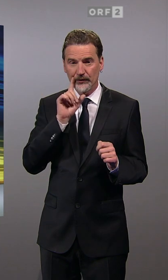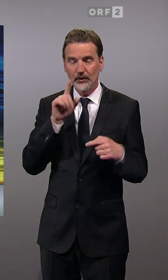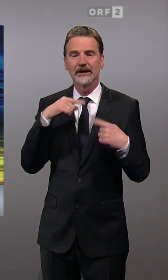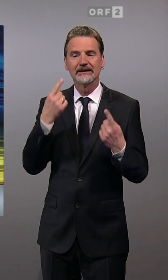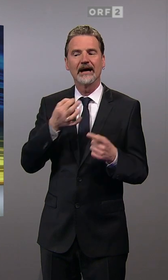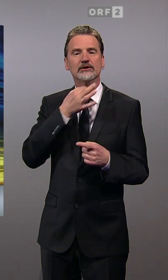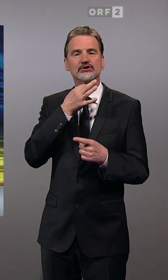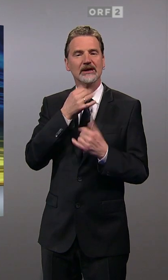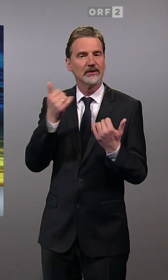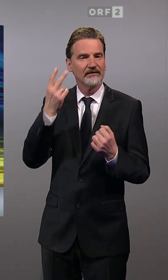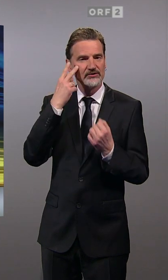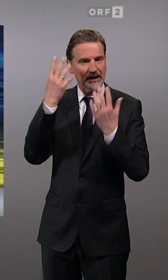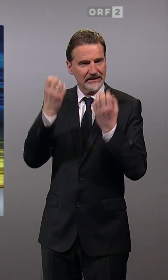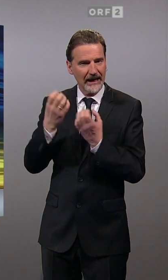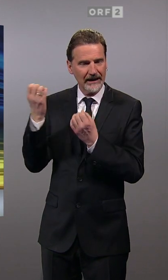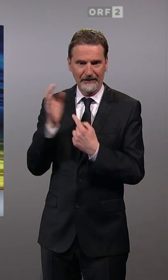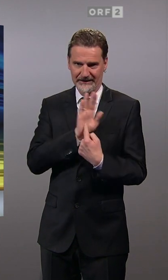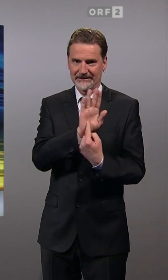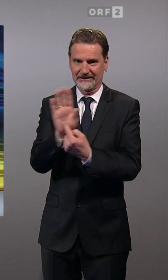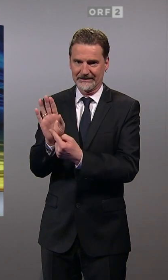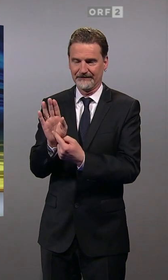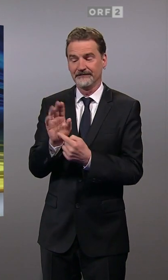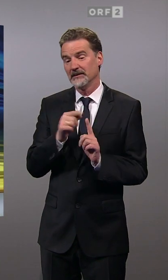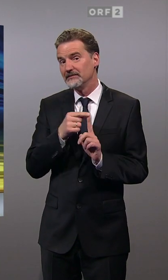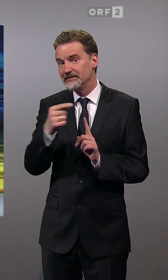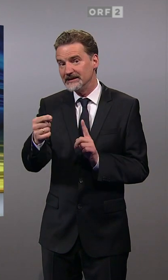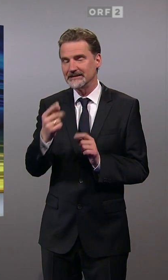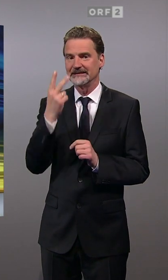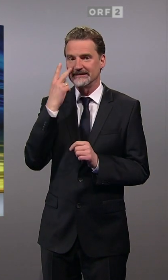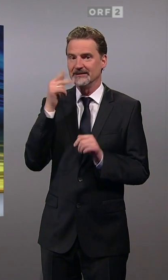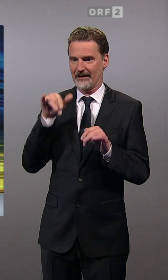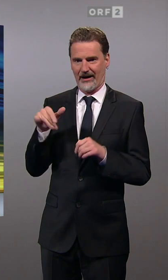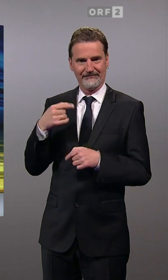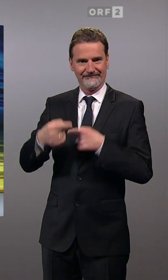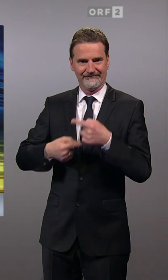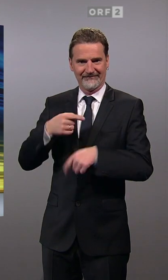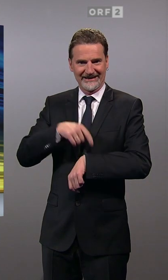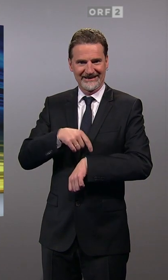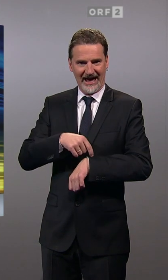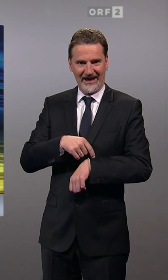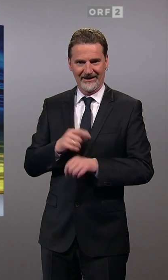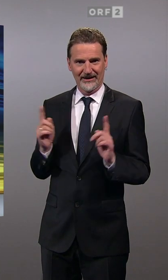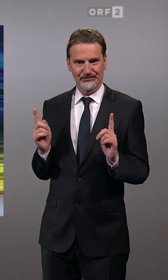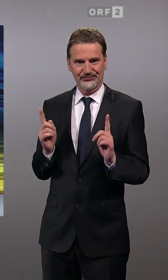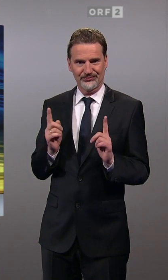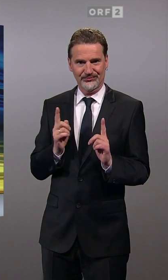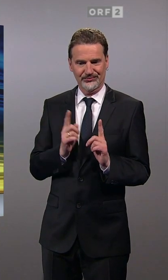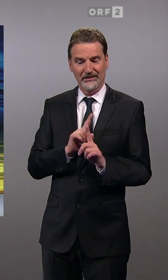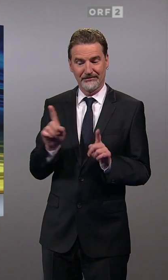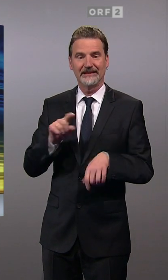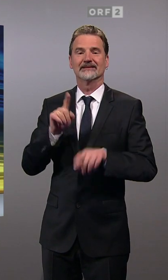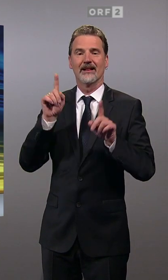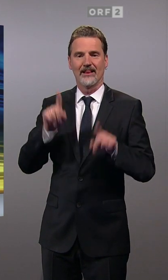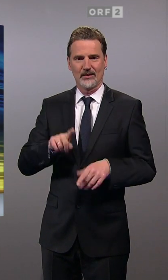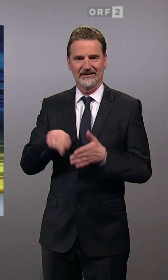Stimmung wieder ein Stück genauer kennen. Und bis dahin sehen Sie diesen Countdown eingeblendet, erzählt die Zeit bis zum Wahlschluss herunter,